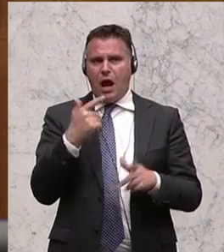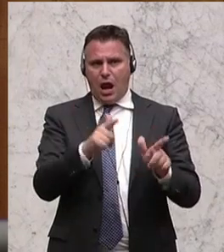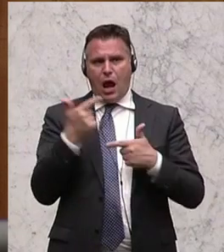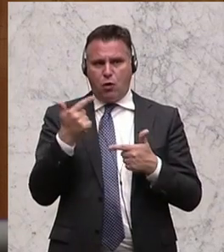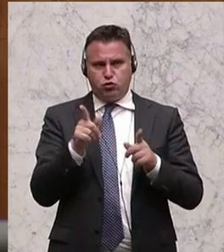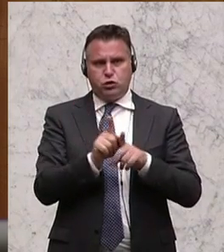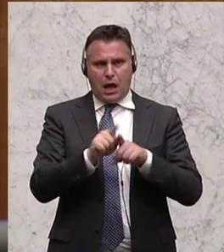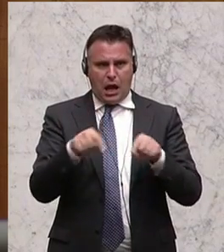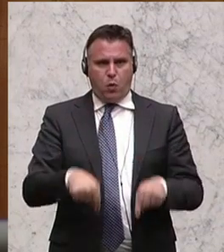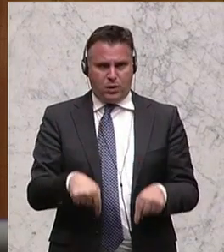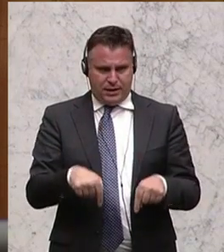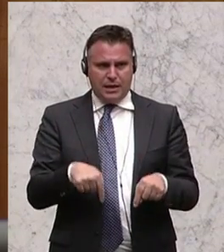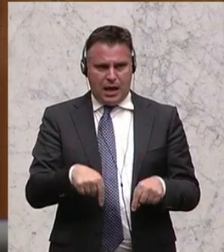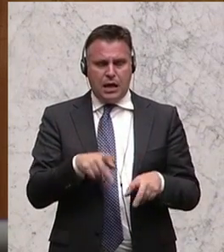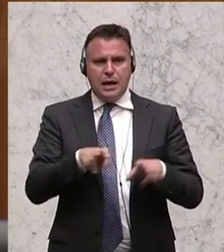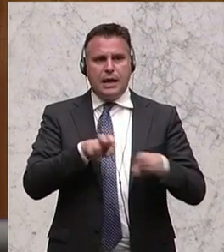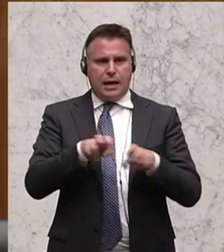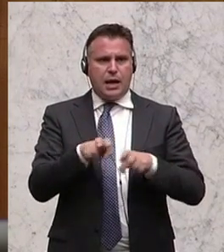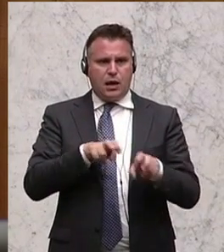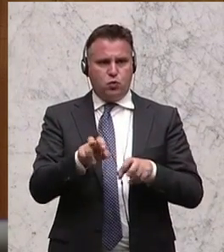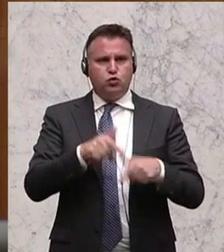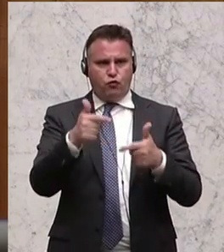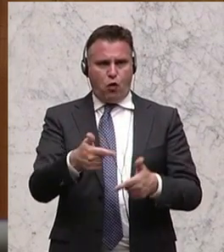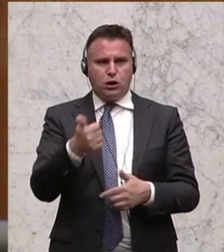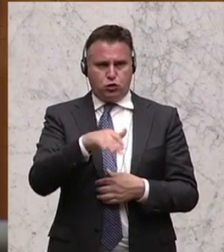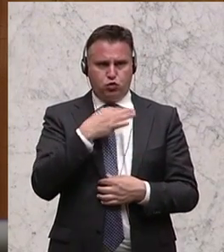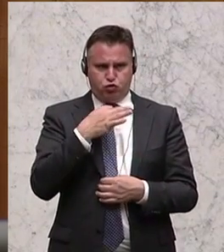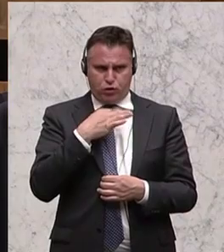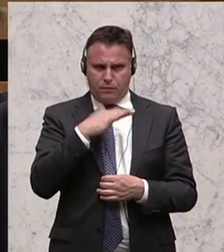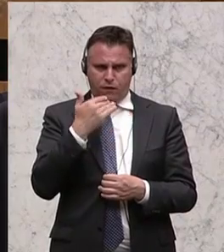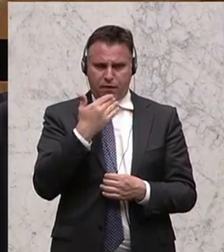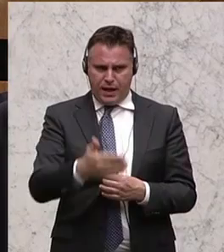hoffentlich auch hier dieser Regierungsvorlage zustimmt. Vielen Dank.